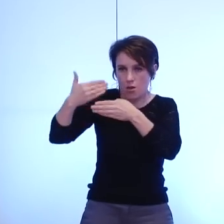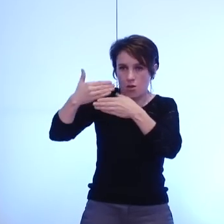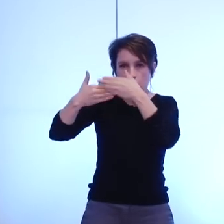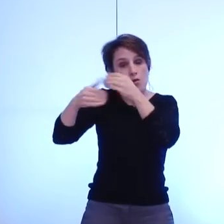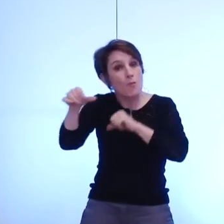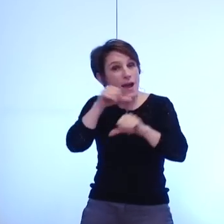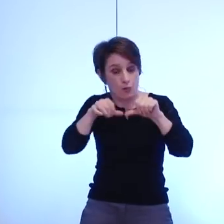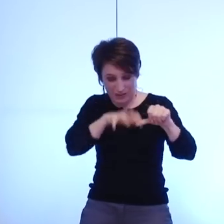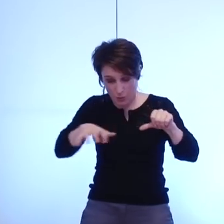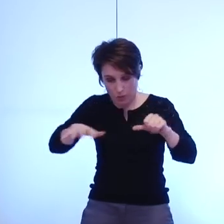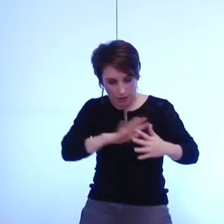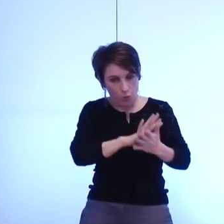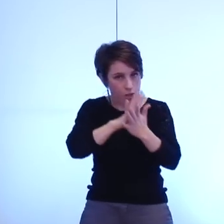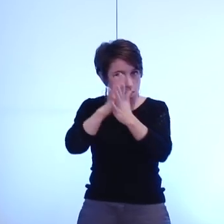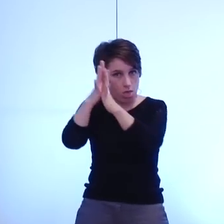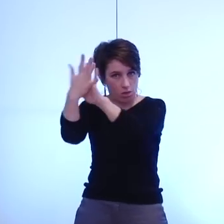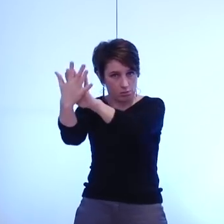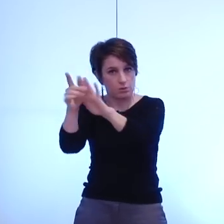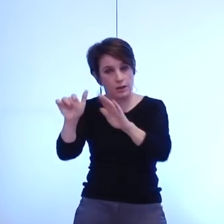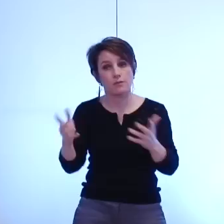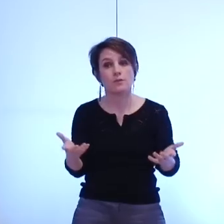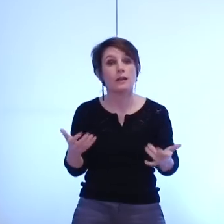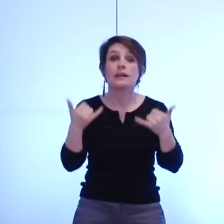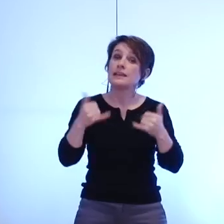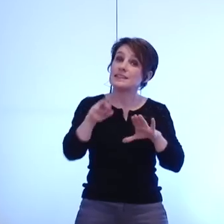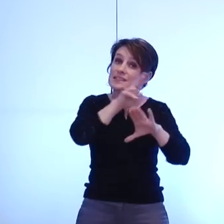territoriale majeure notre région